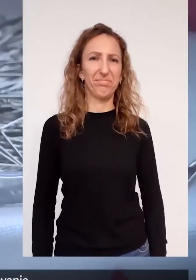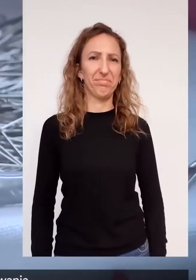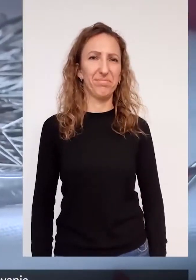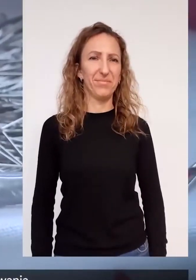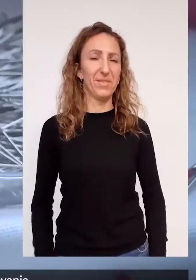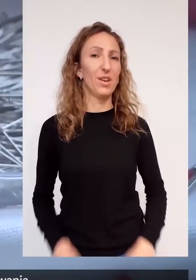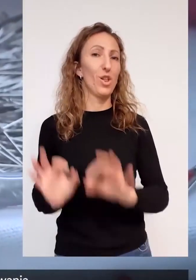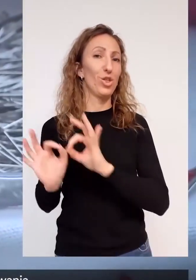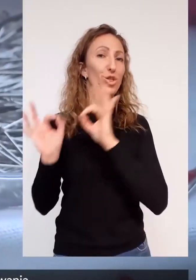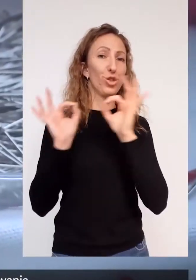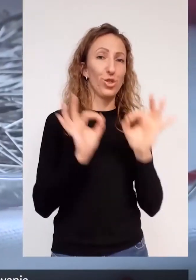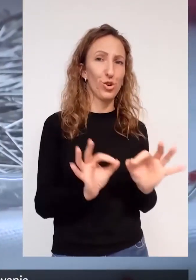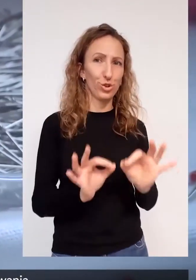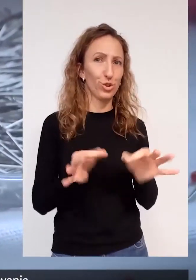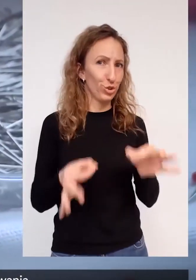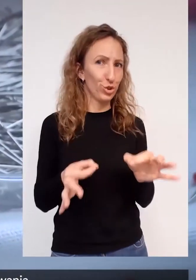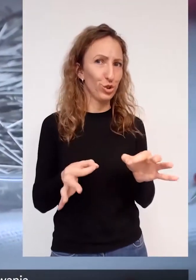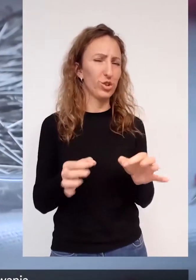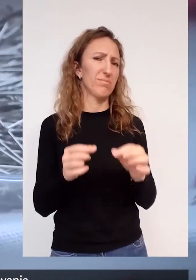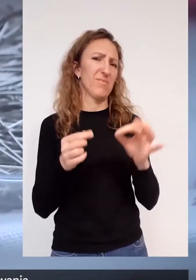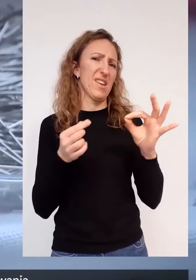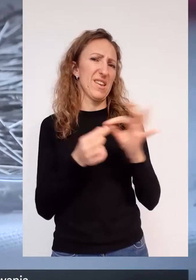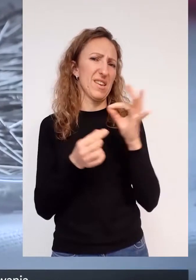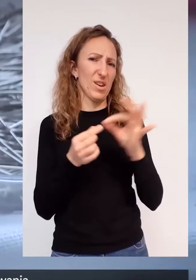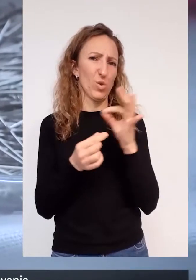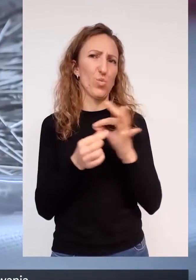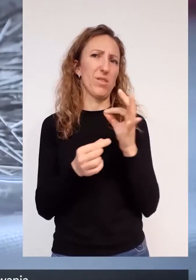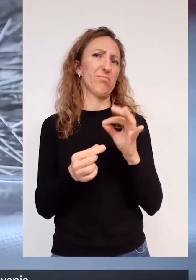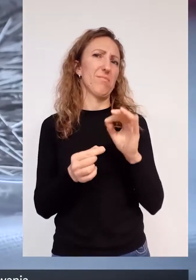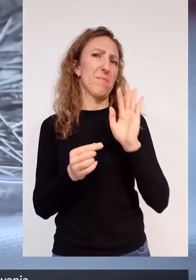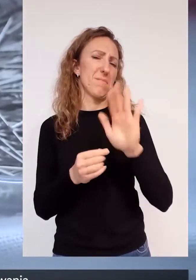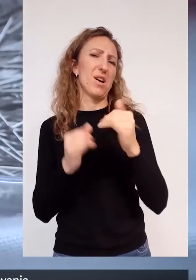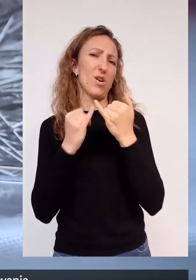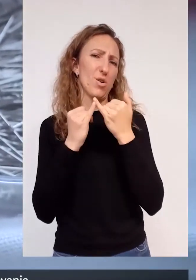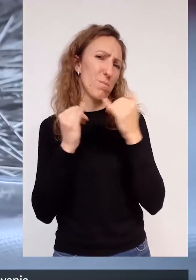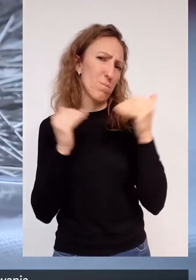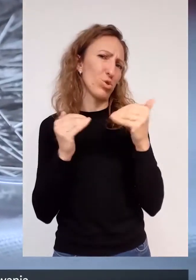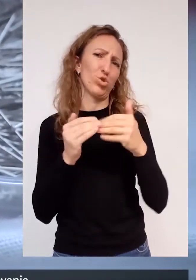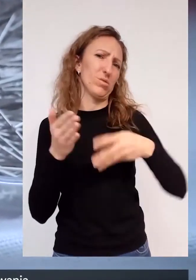Do dziś igła służy nam do szycia i cerowania